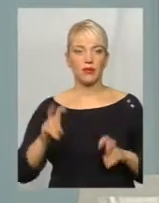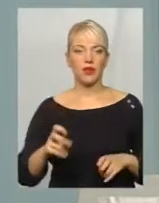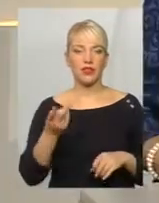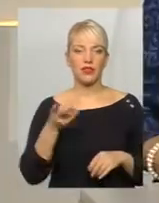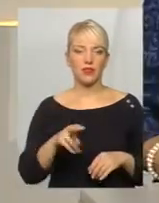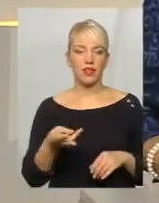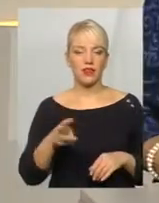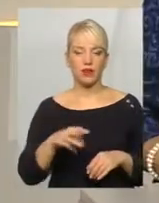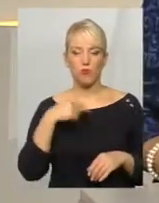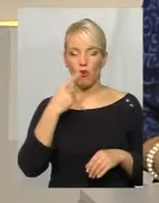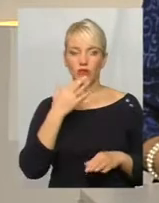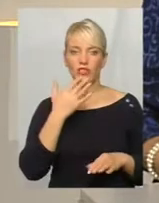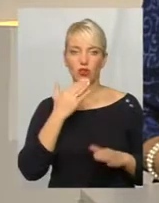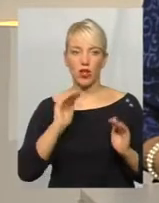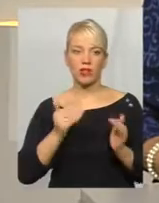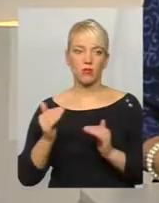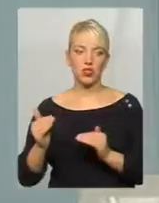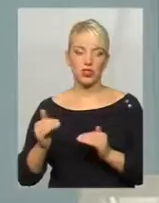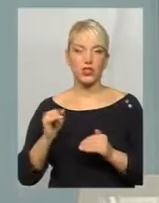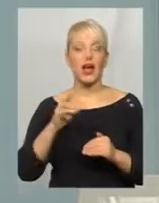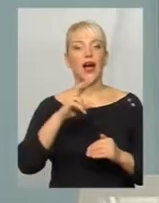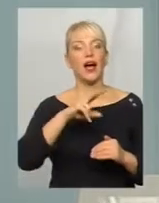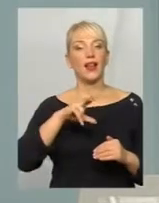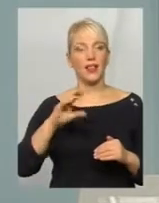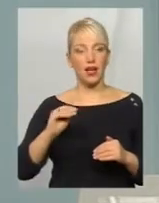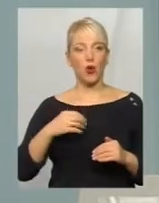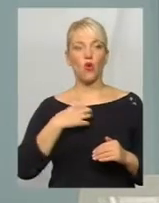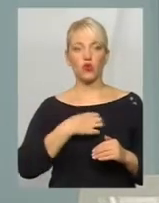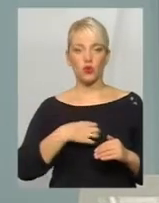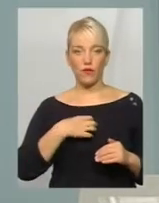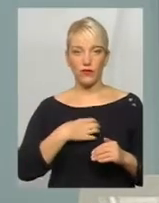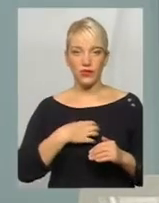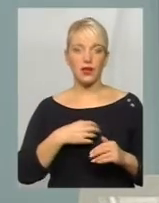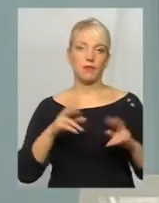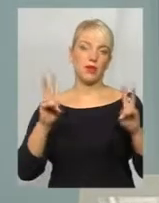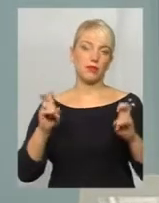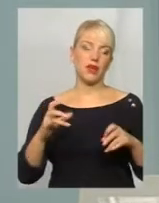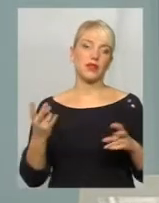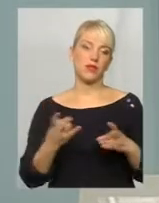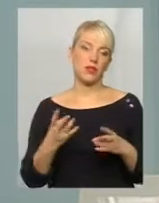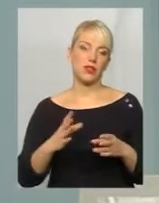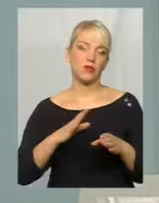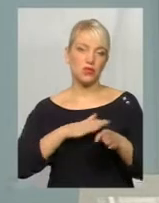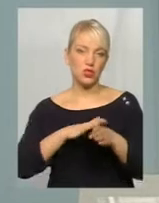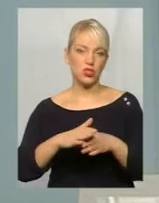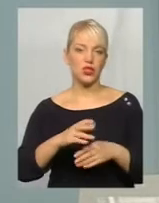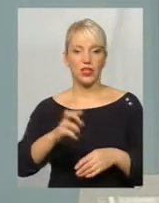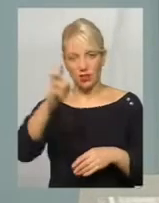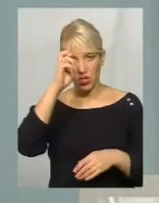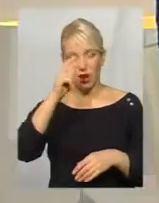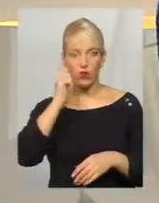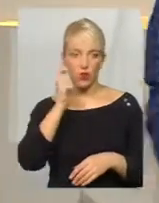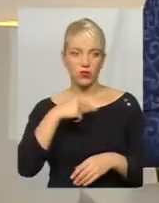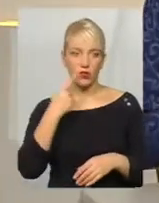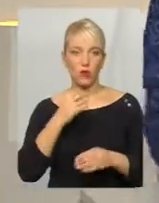предмети мовою національної меншини, але основні предмети і основне навчання має здійснюватись державною українською мовою. Про